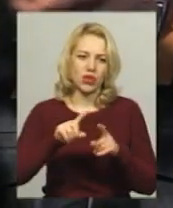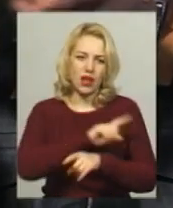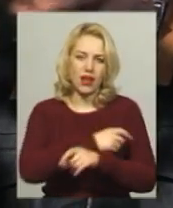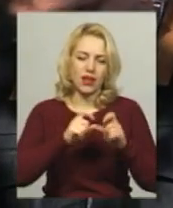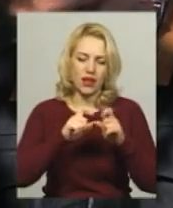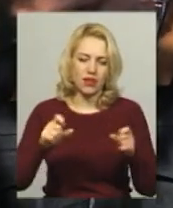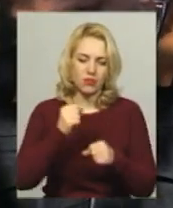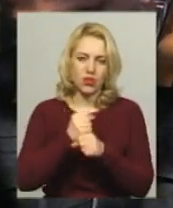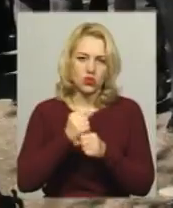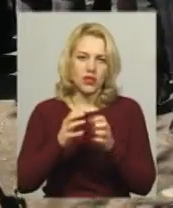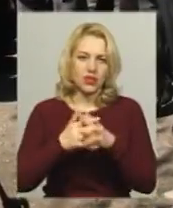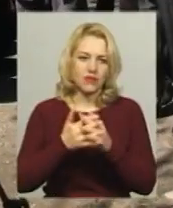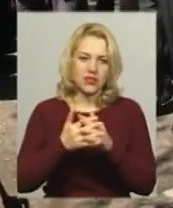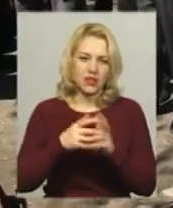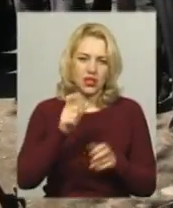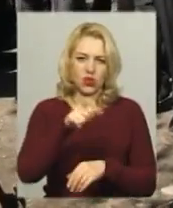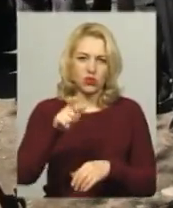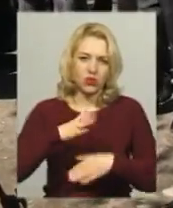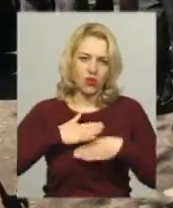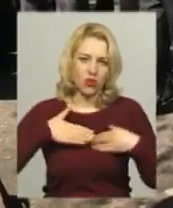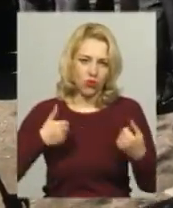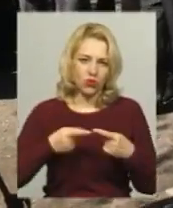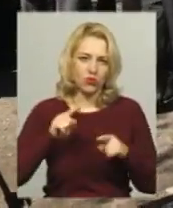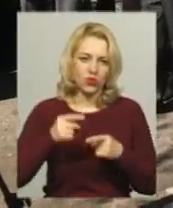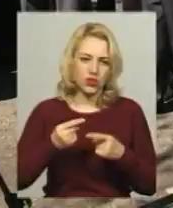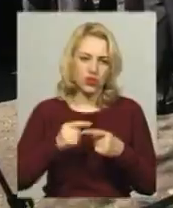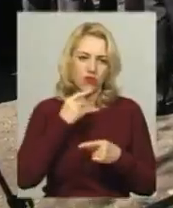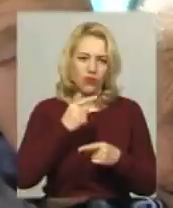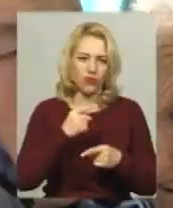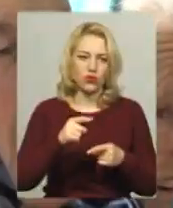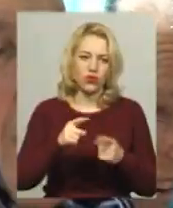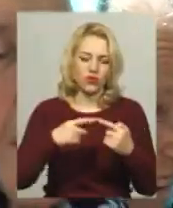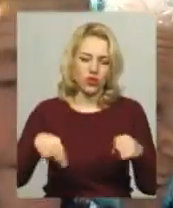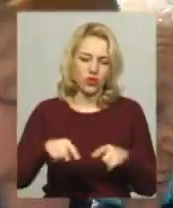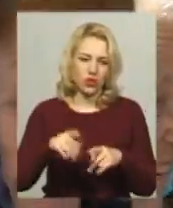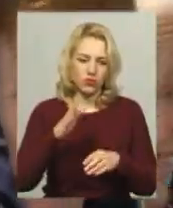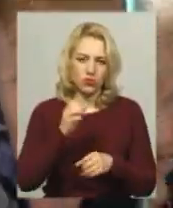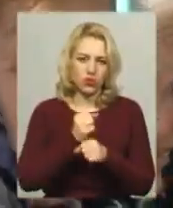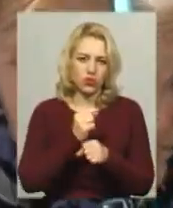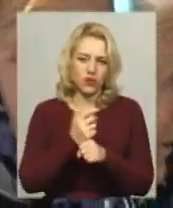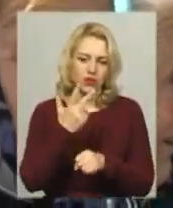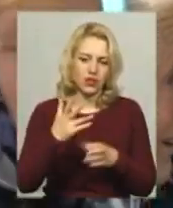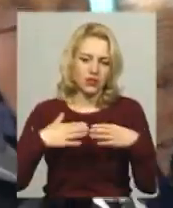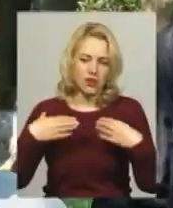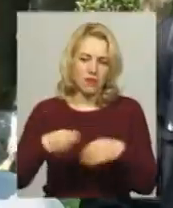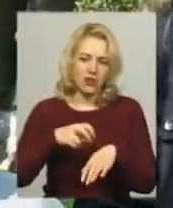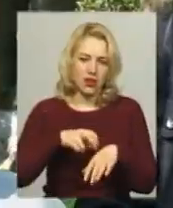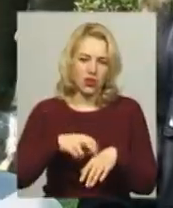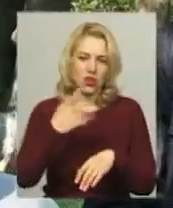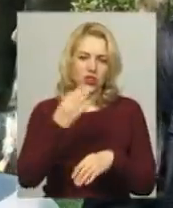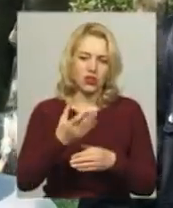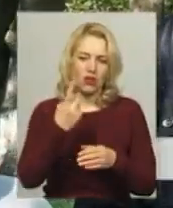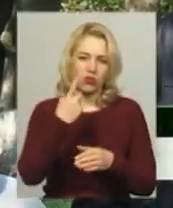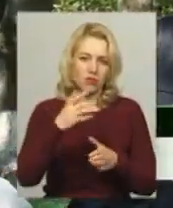Працювати у сільській лікарні медики не хочуть. Денис Дудко додає, у відділенні працюватиме три сімейних лікарі, одна вакансія вільна. Щоб